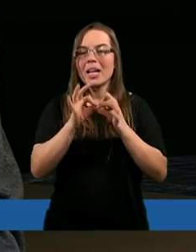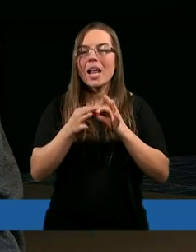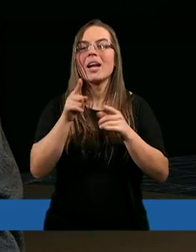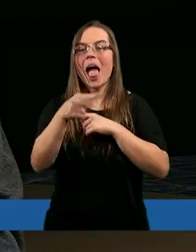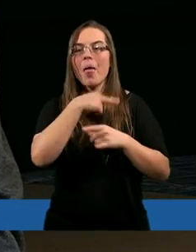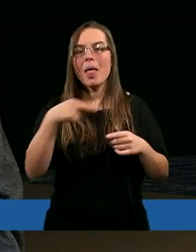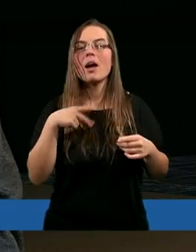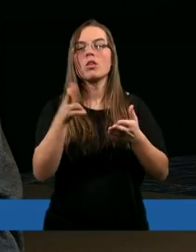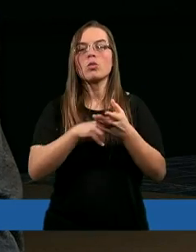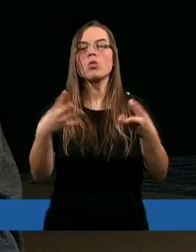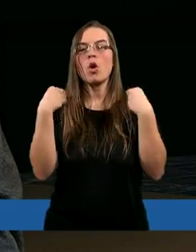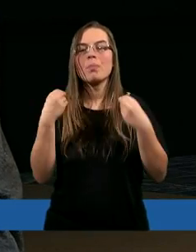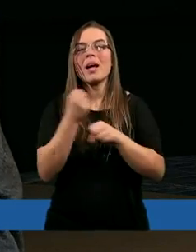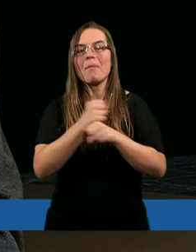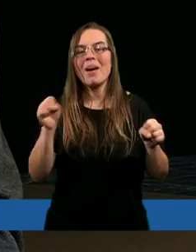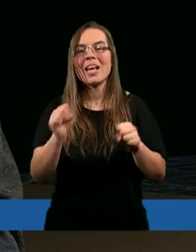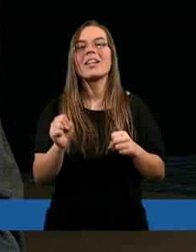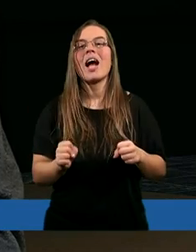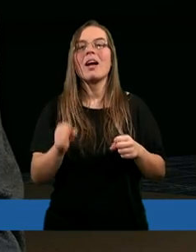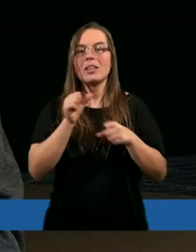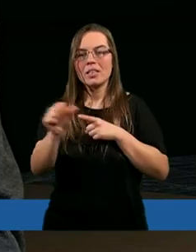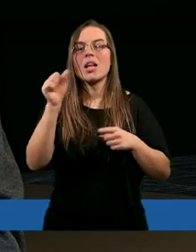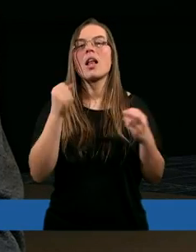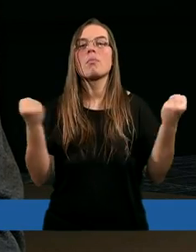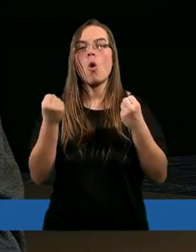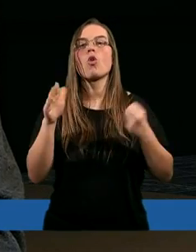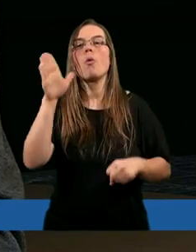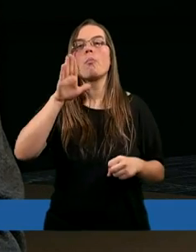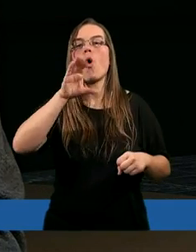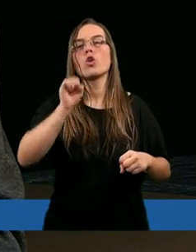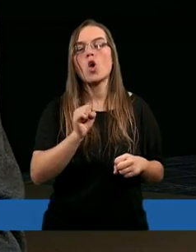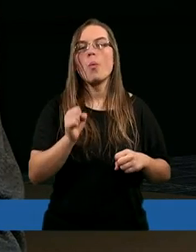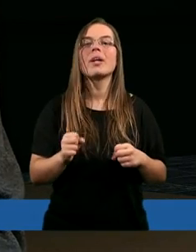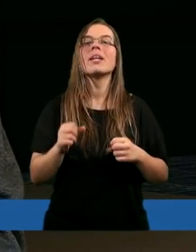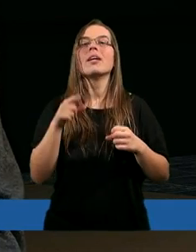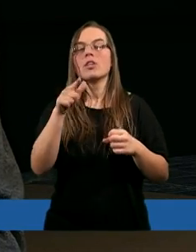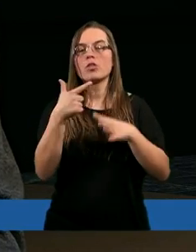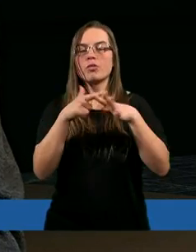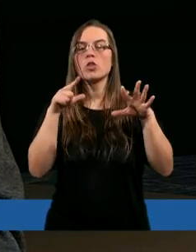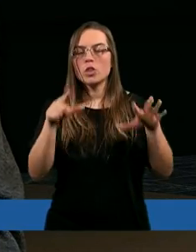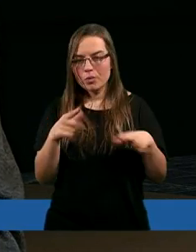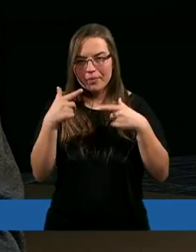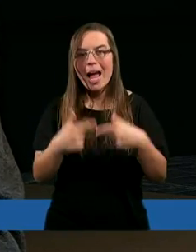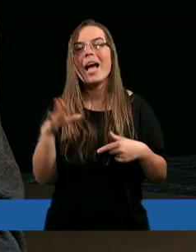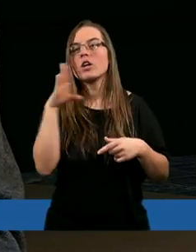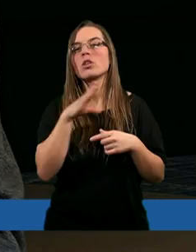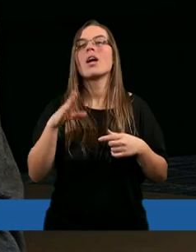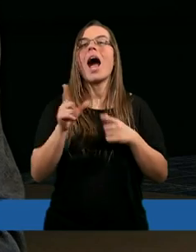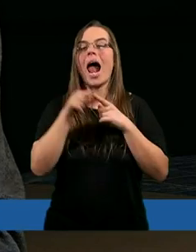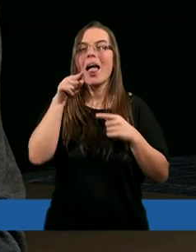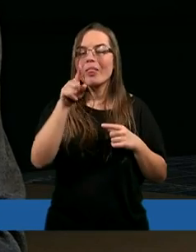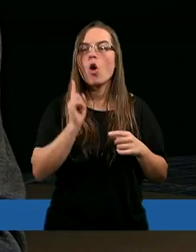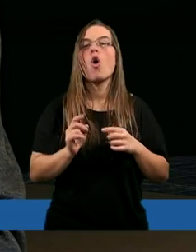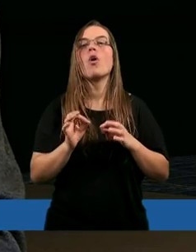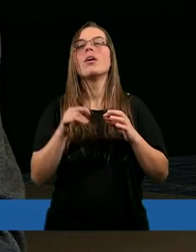dla nas, którzy dostępujemy zbawienia, jest mocą Bożą. A 27 wiersz, ale